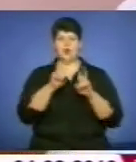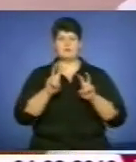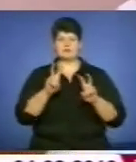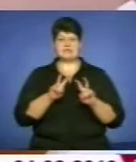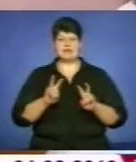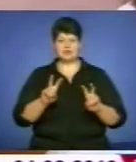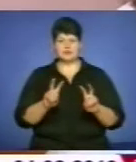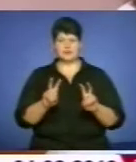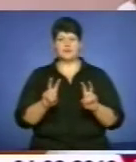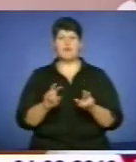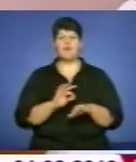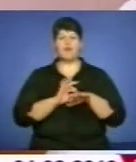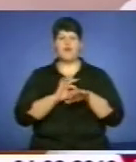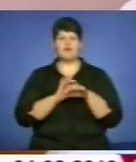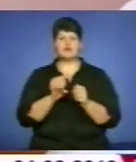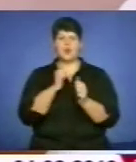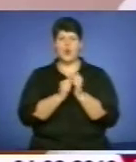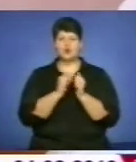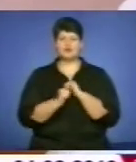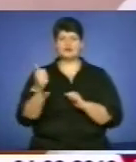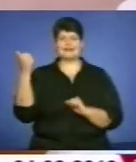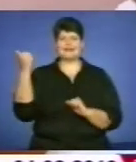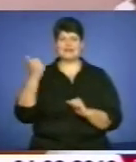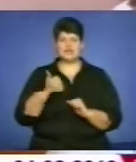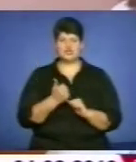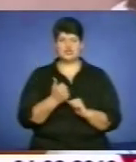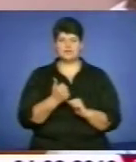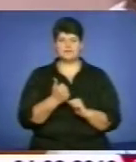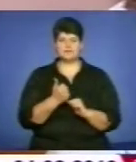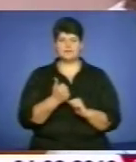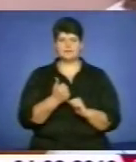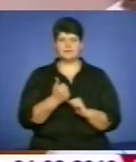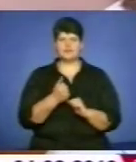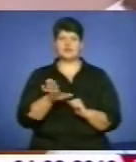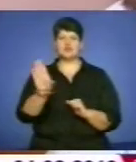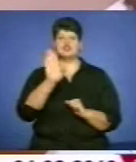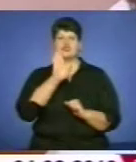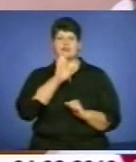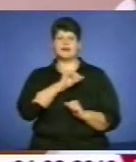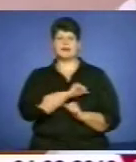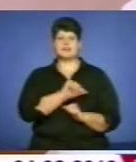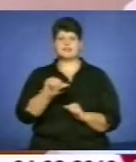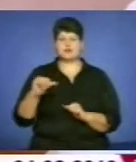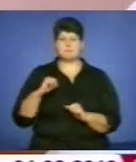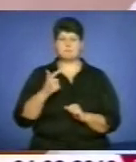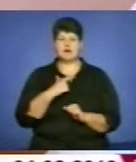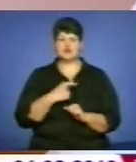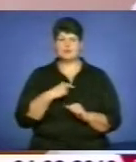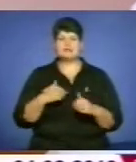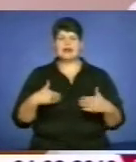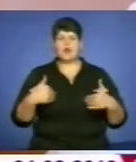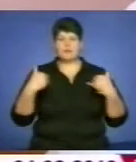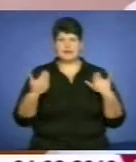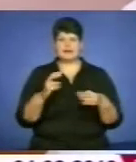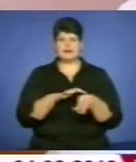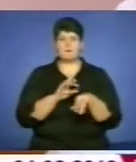щотижнево. Пацієнтка сама собі згідно рекомендацій лікаря проводить